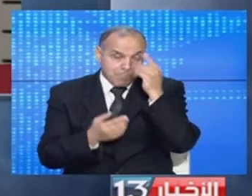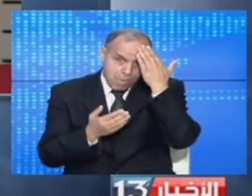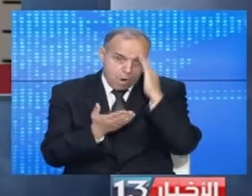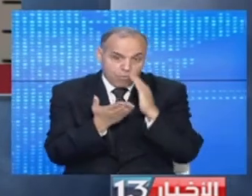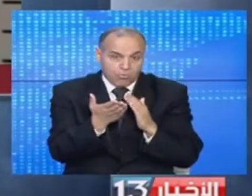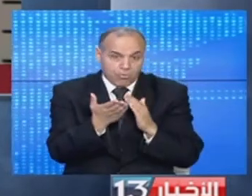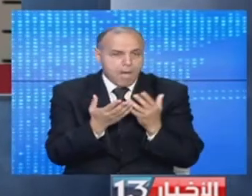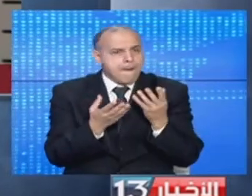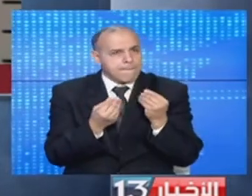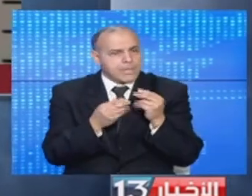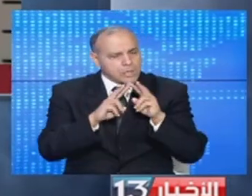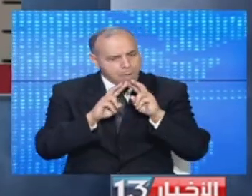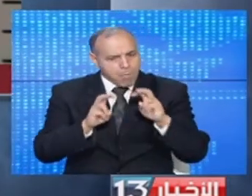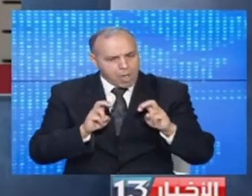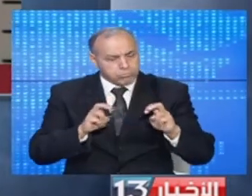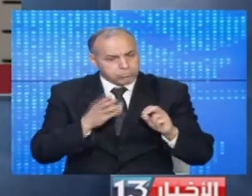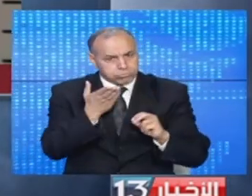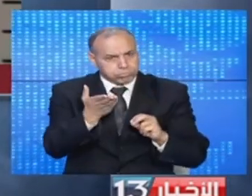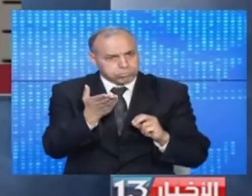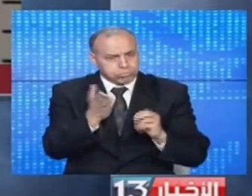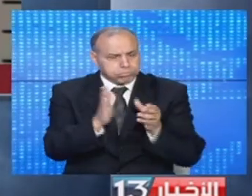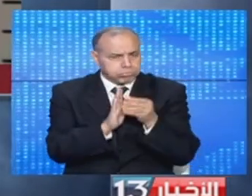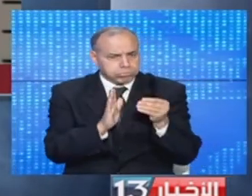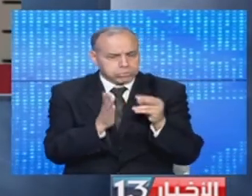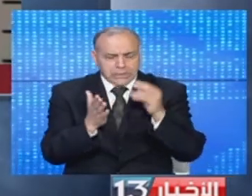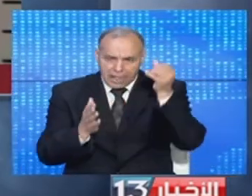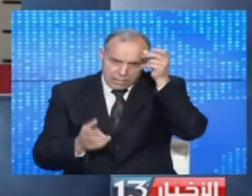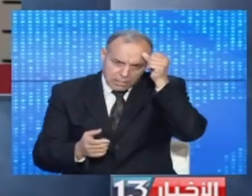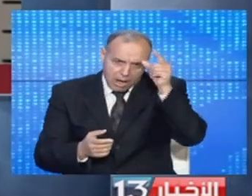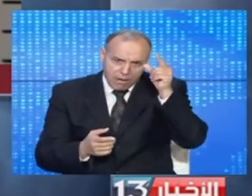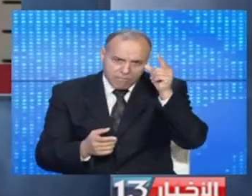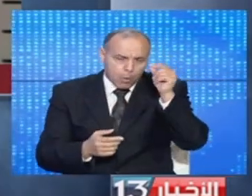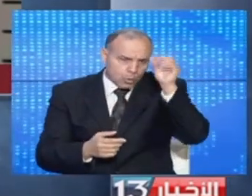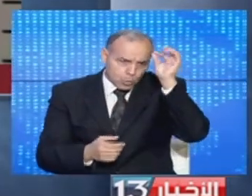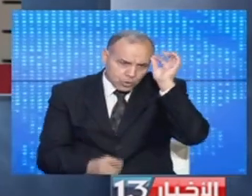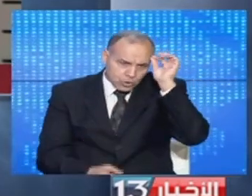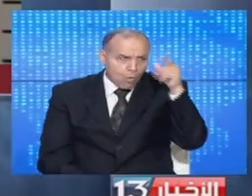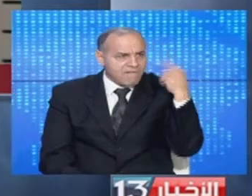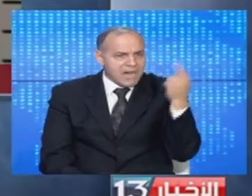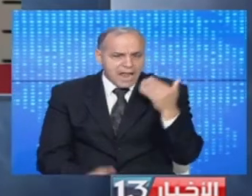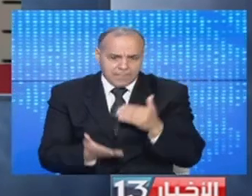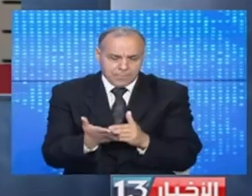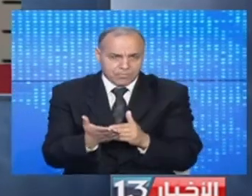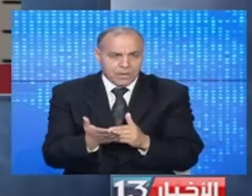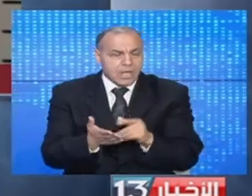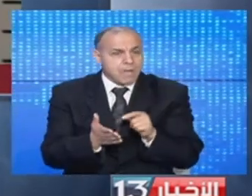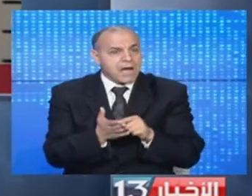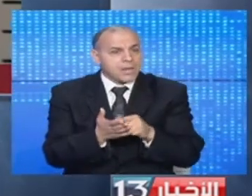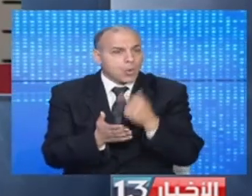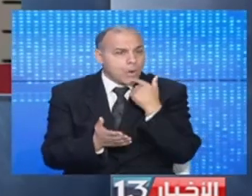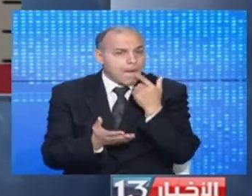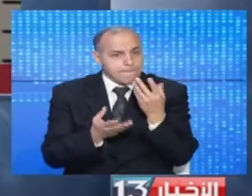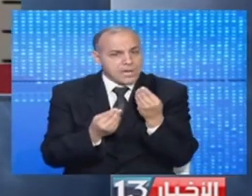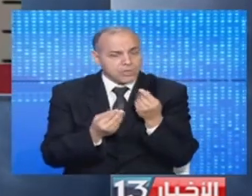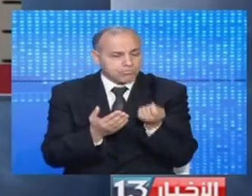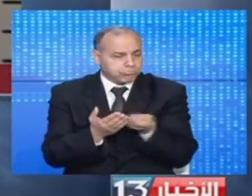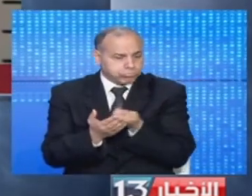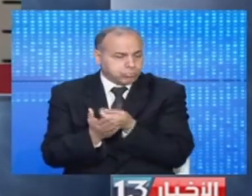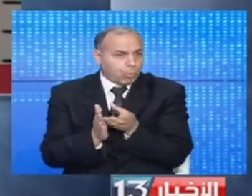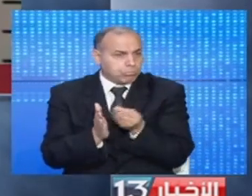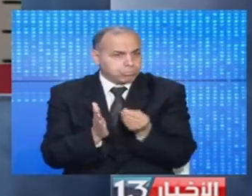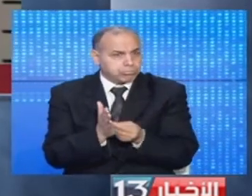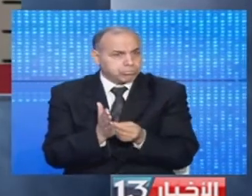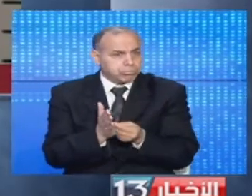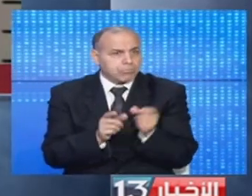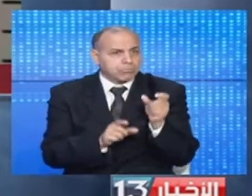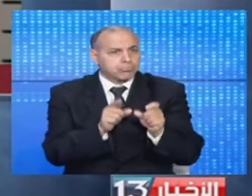له عديد البحوث والدراسات في المسائل الثقافية والوطنية والدولية كما كانت له عديد الكتابات حول